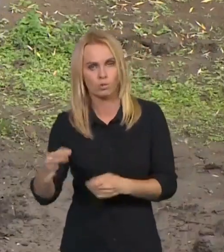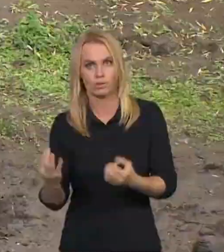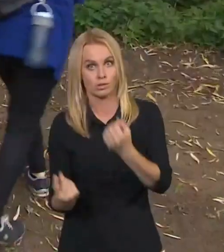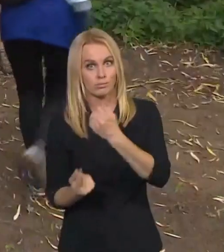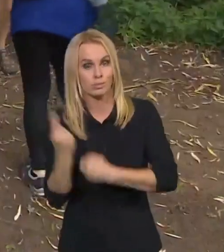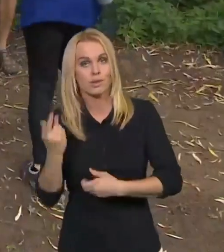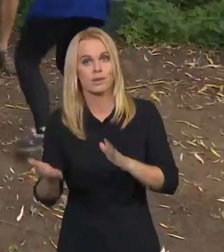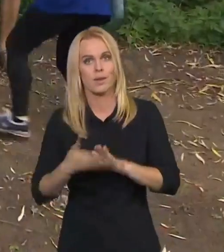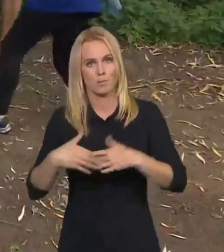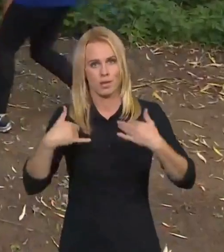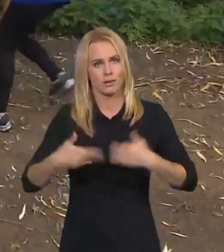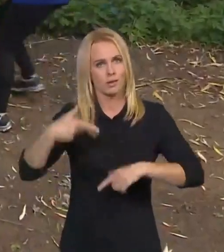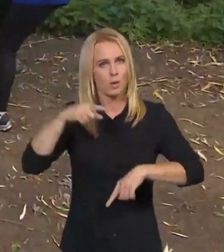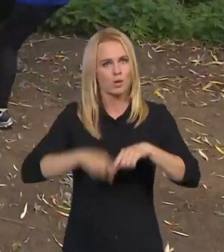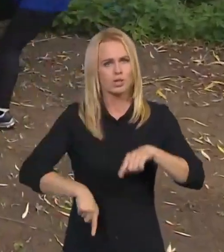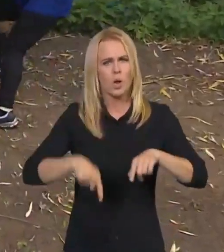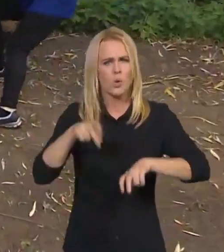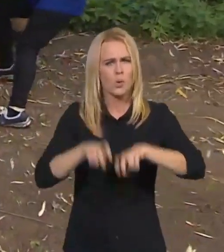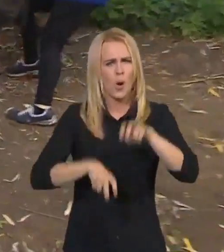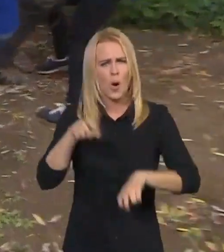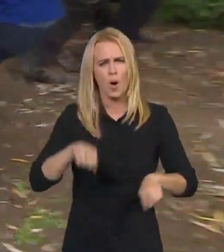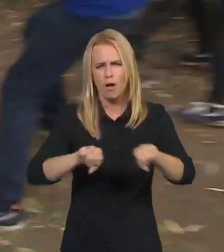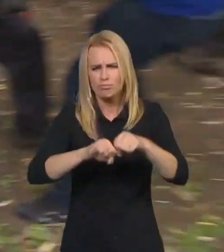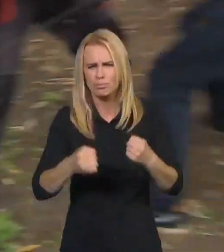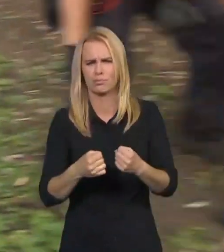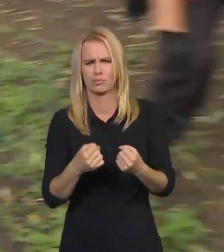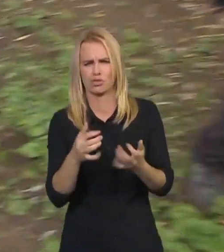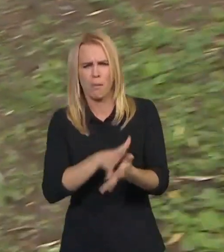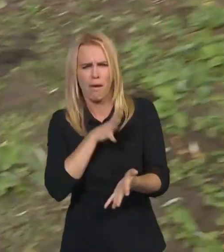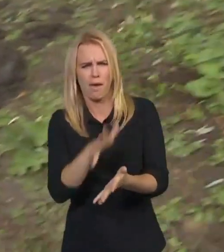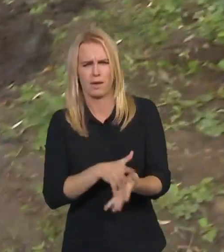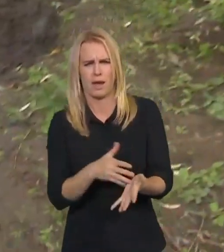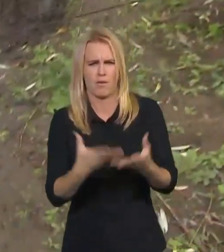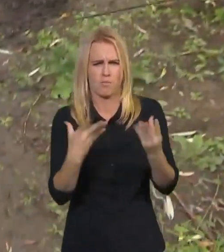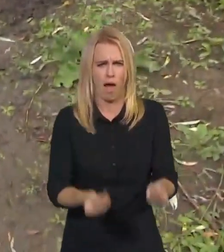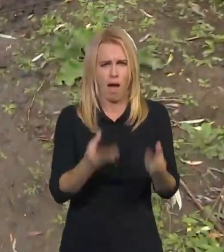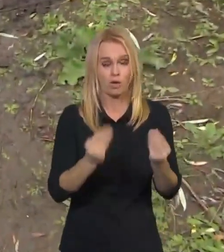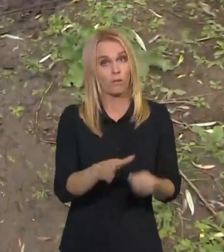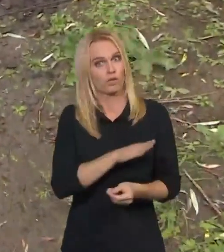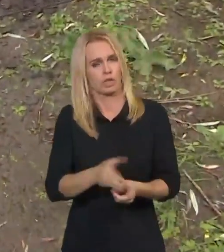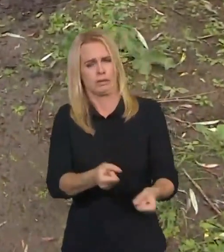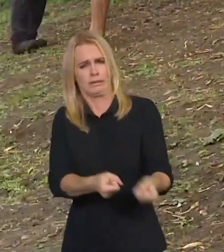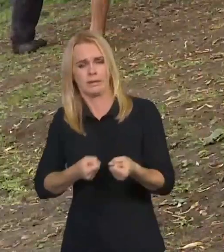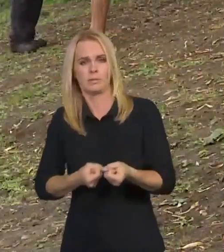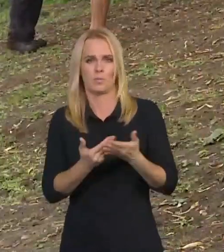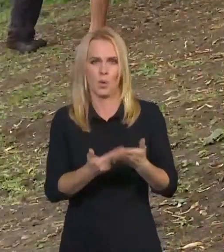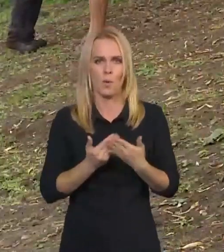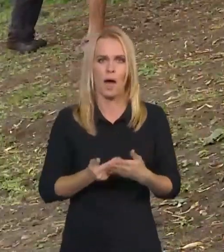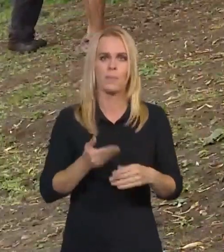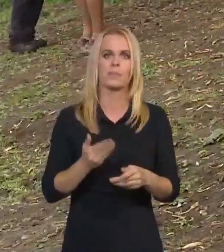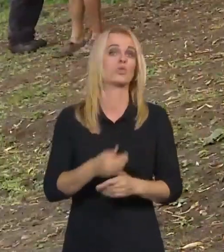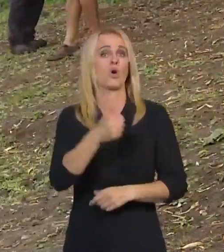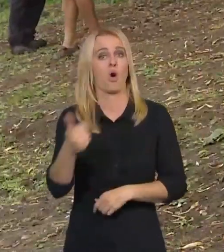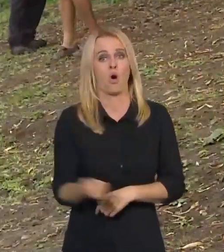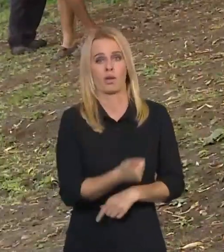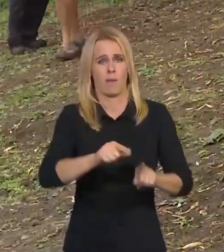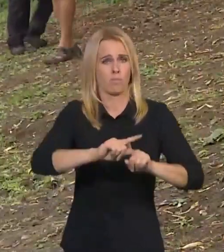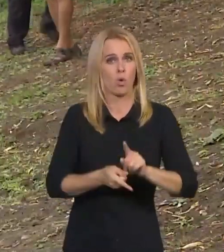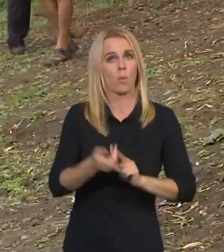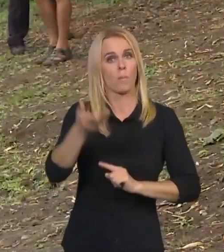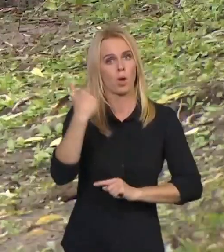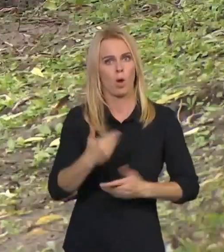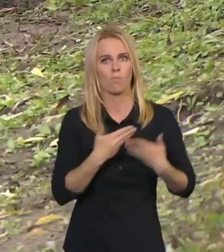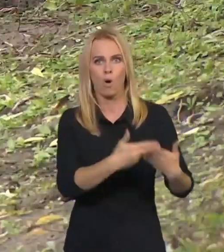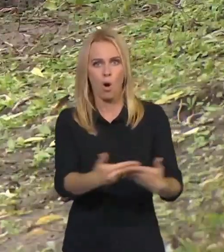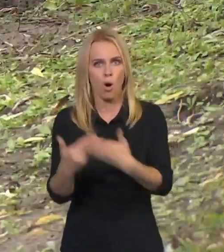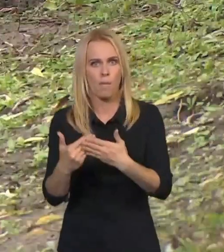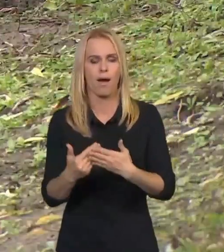S vytáhnutím rozbitého a zabláceného kola museli pomoct všichni. Po půl hodině a pár neúspěšných pokusech je konečně